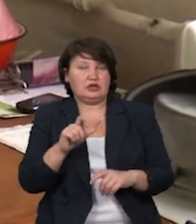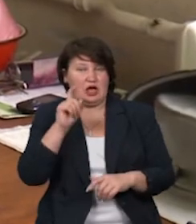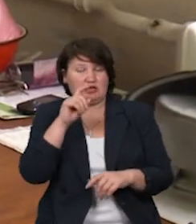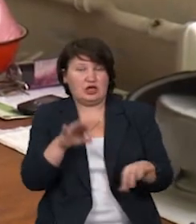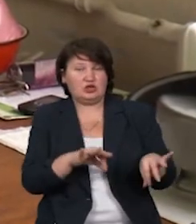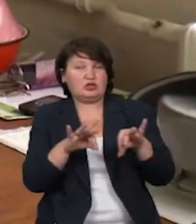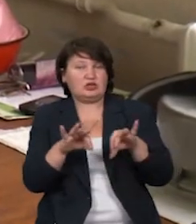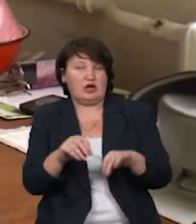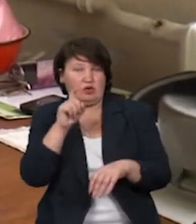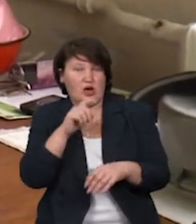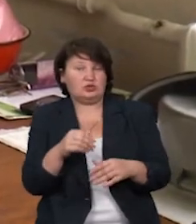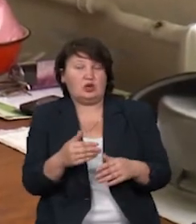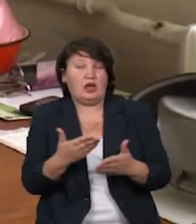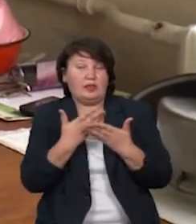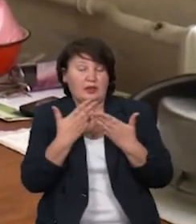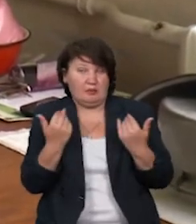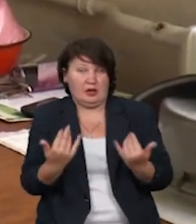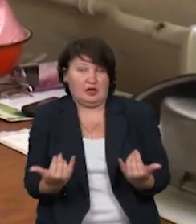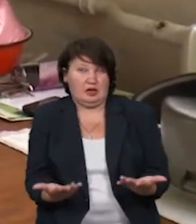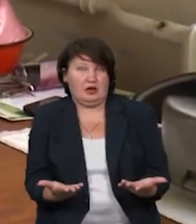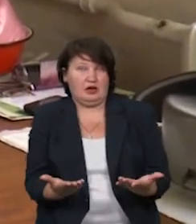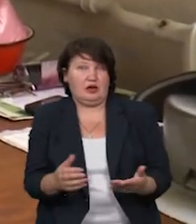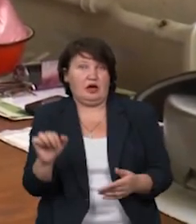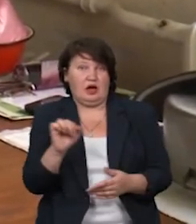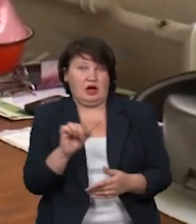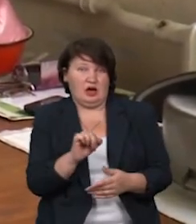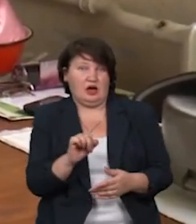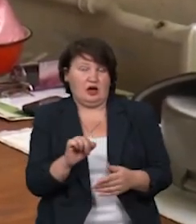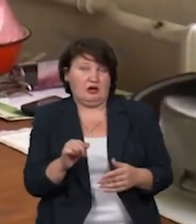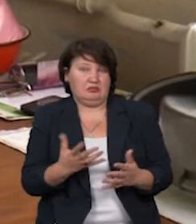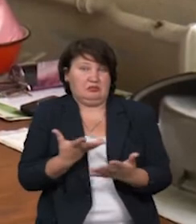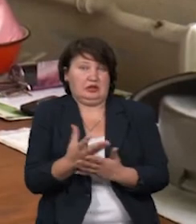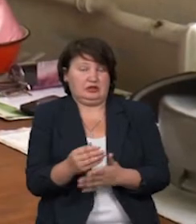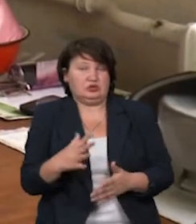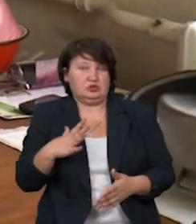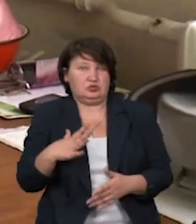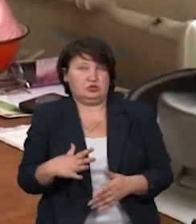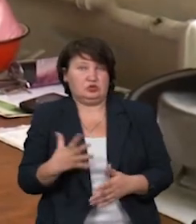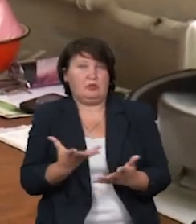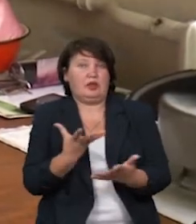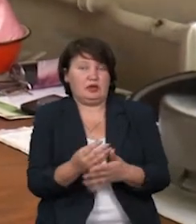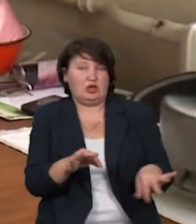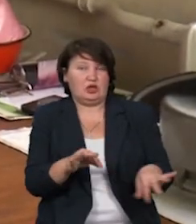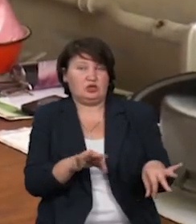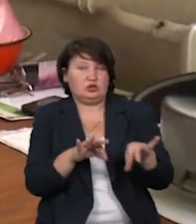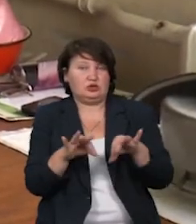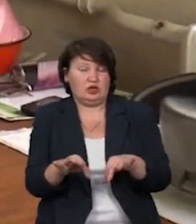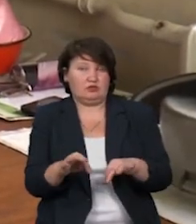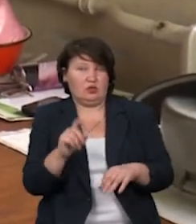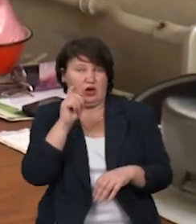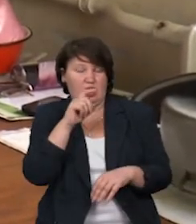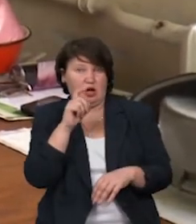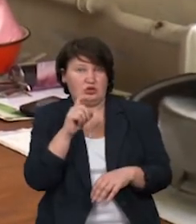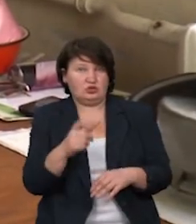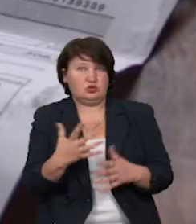газу, хоч його немає, а доставляти, а доставлюємося платити. Платимо за доставку, хоч газу немає. І